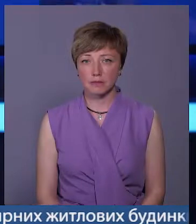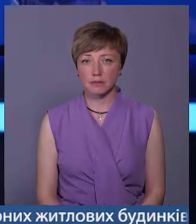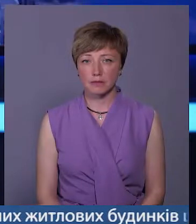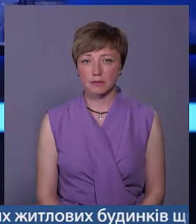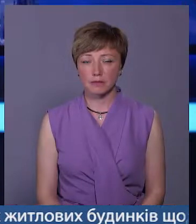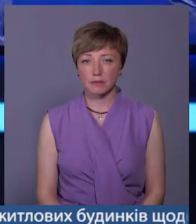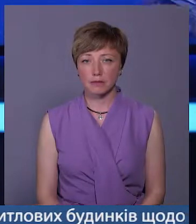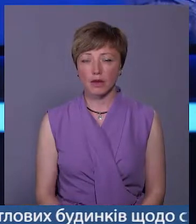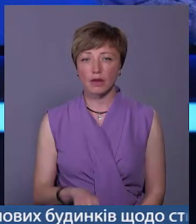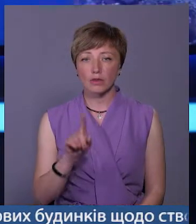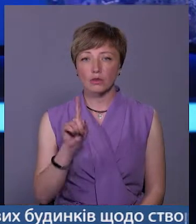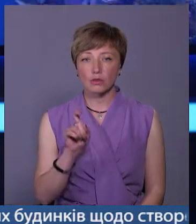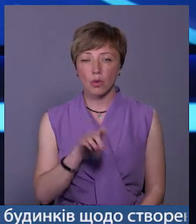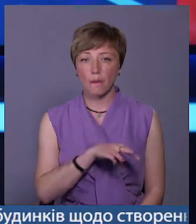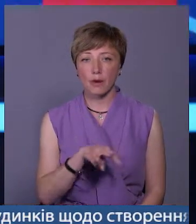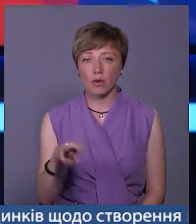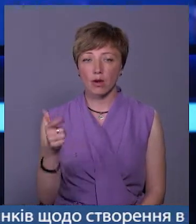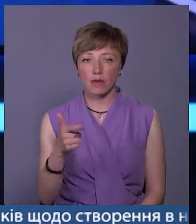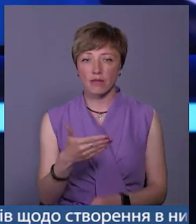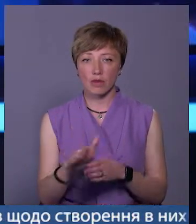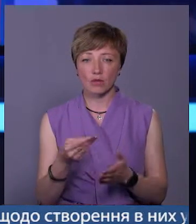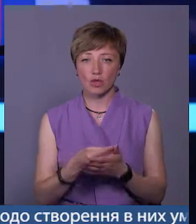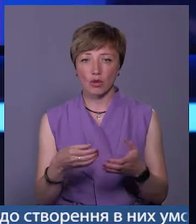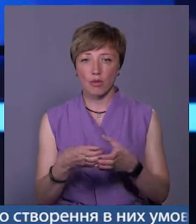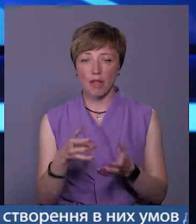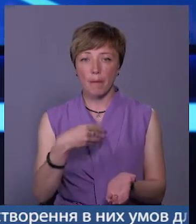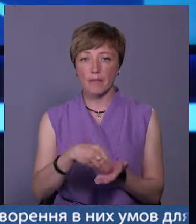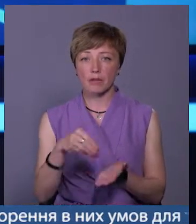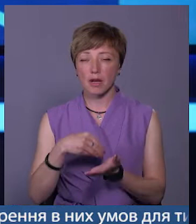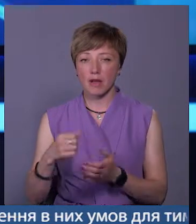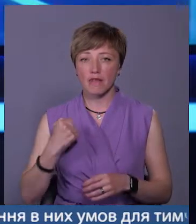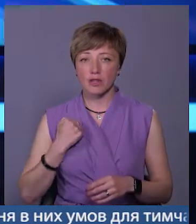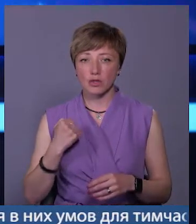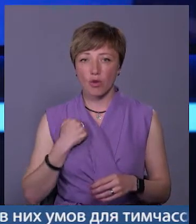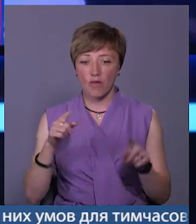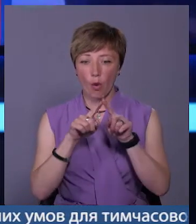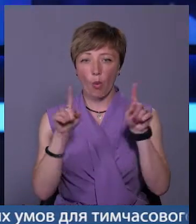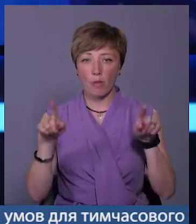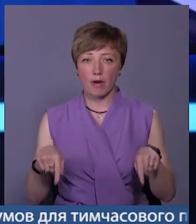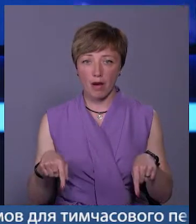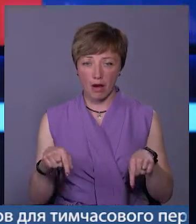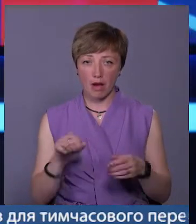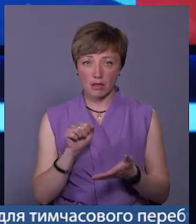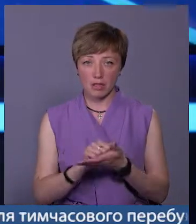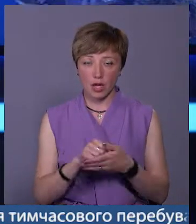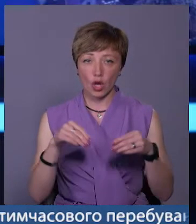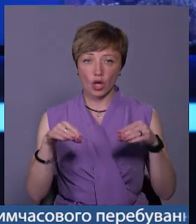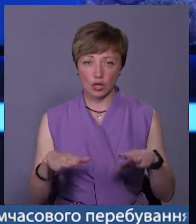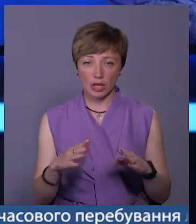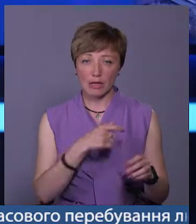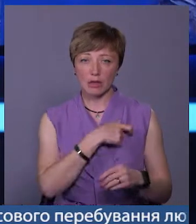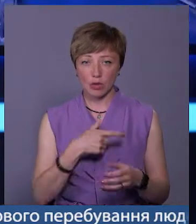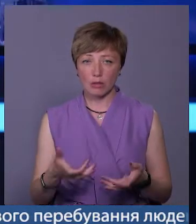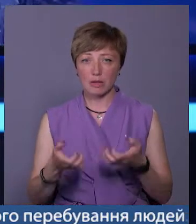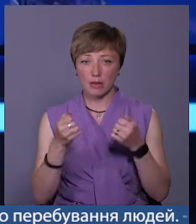100 мільйонів гривень виділили з бюджету громади на придбання військових облігацій. Рішення депутати підтримали сьогодні